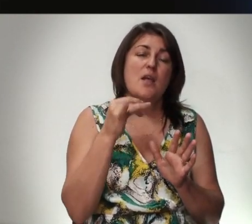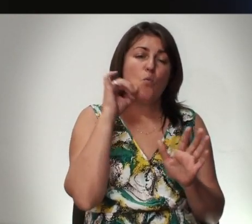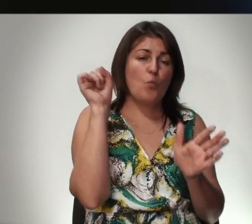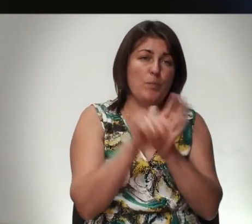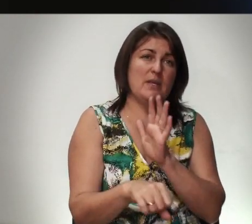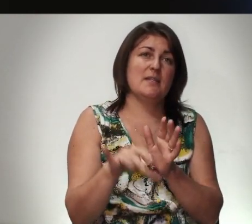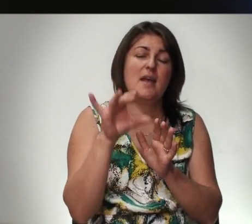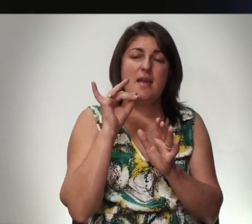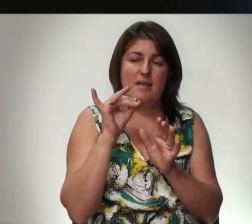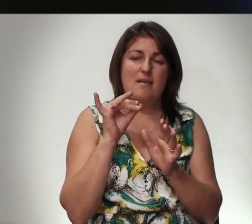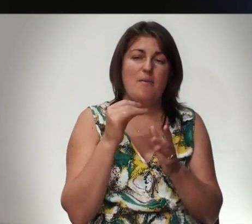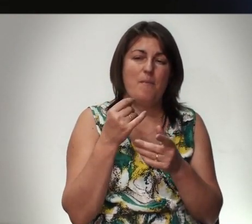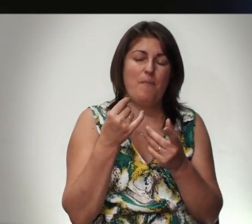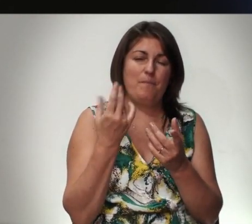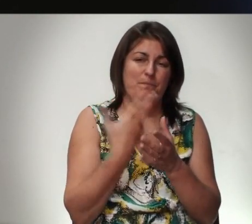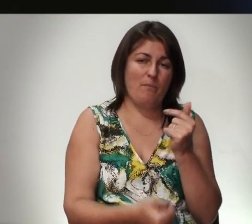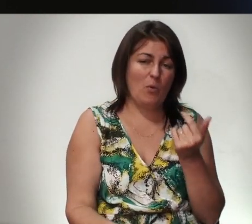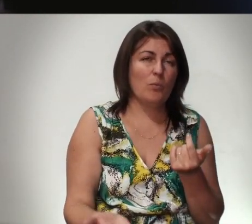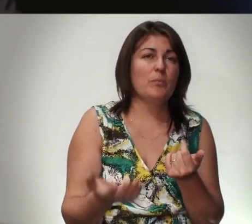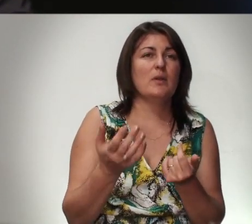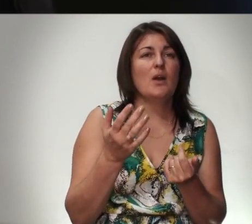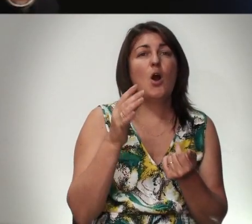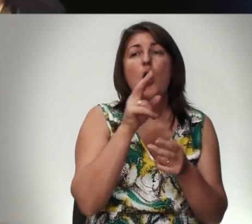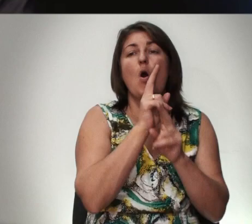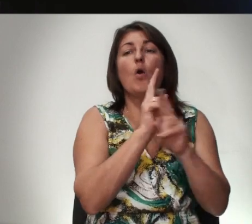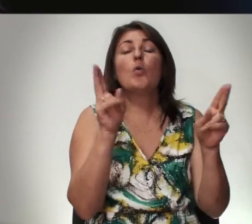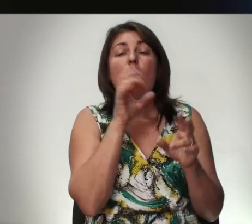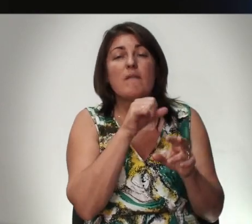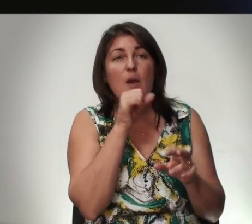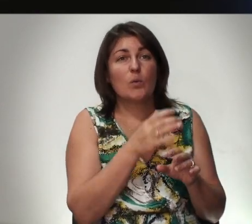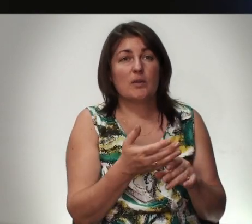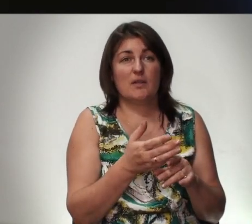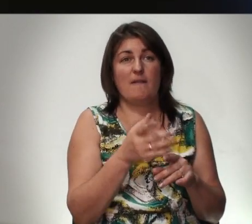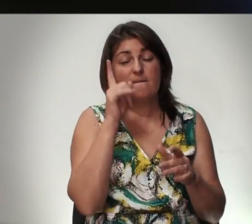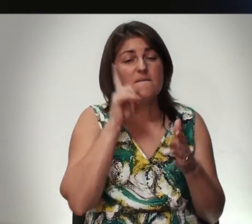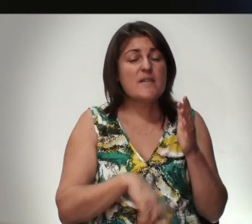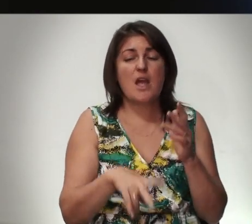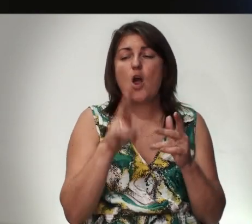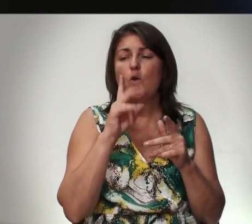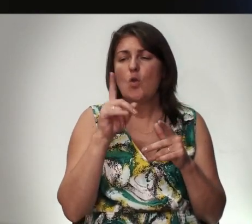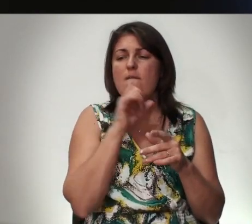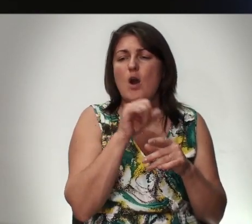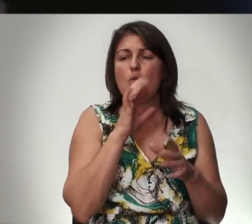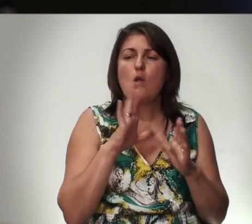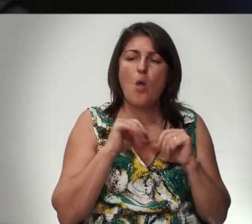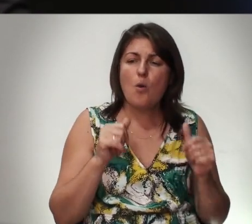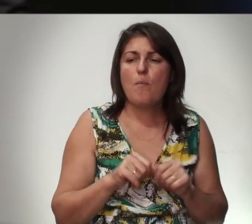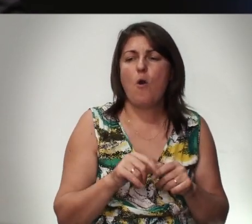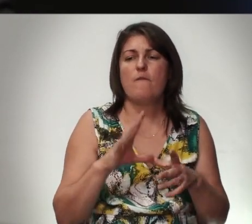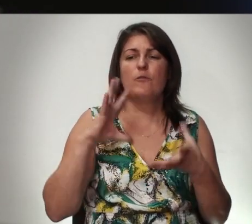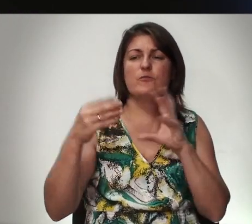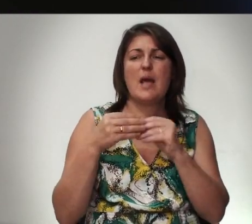убить И погубить Кто ворует Веру Кто ворует Любовь Взаимоотношения